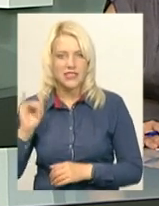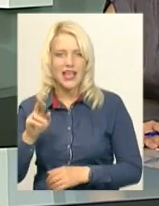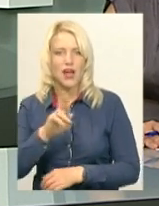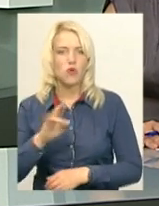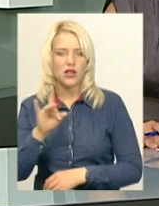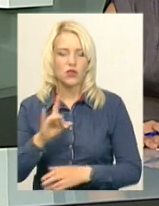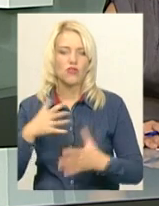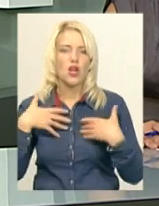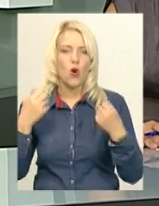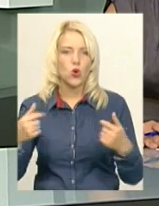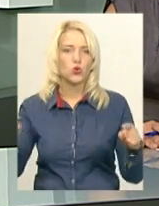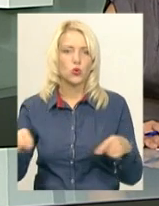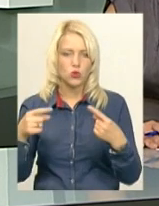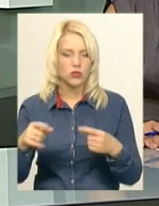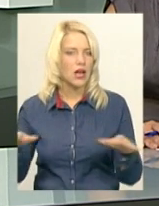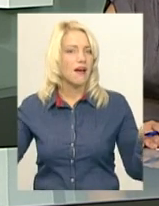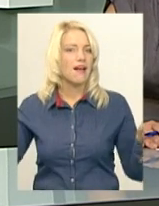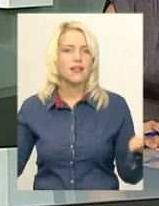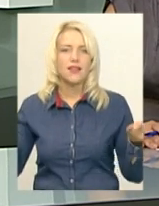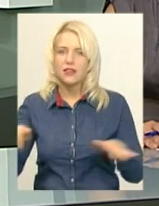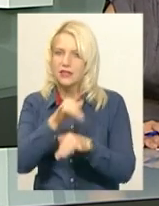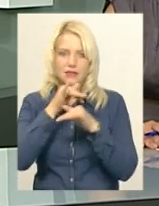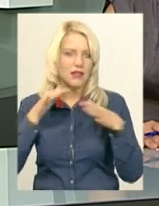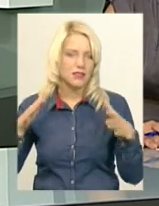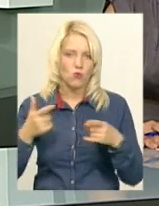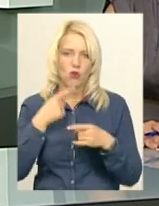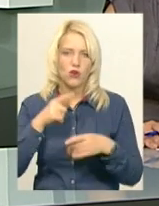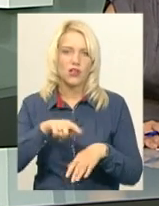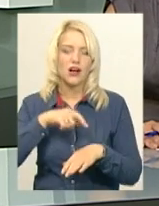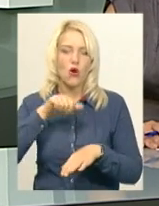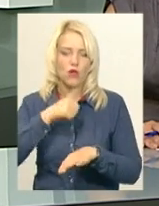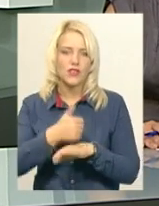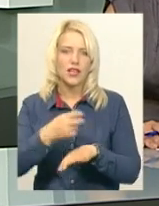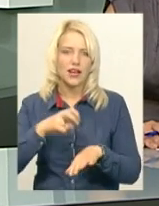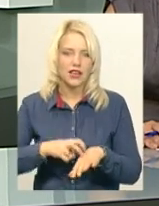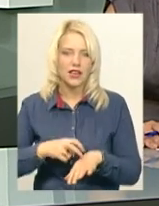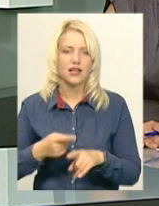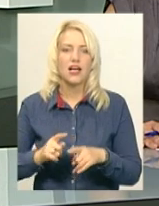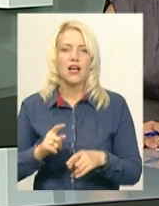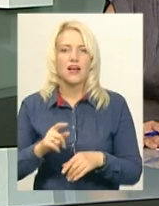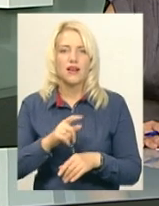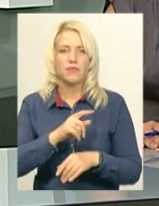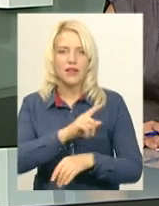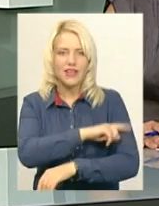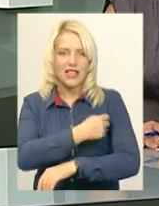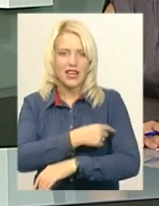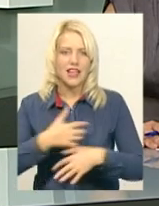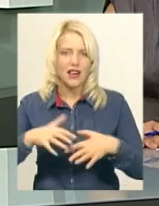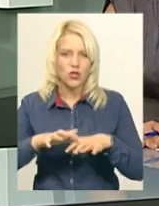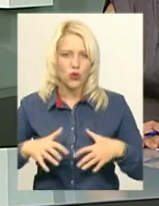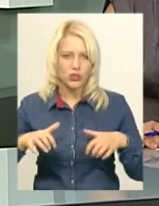після операції. Літати вони не зможуть, сказав головний лікар Хмельницької державної лікарні ветеринарної медицини Кирило Чумаков.